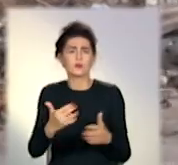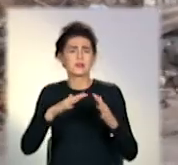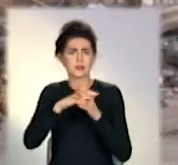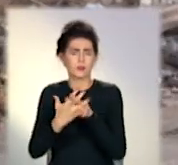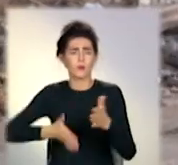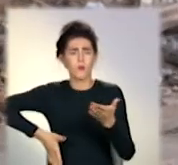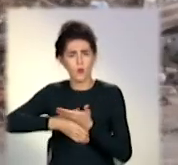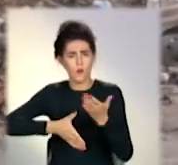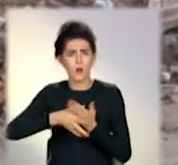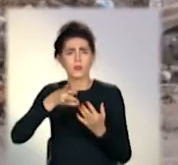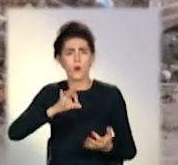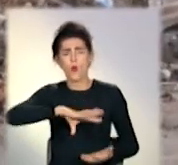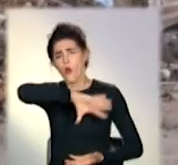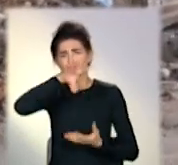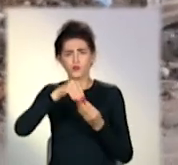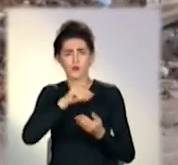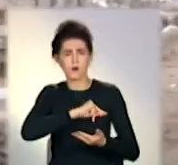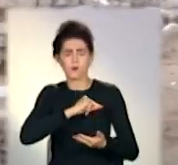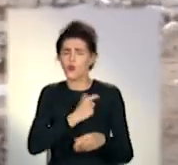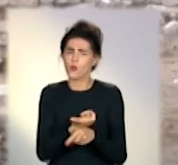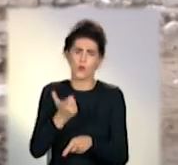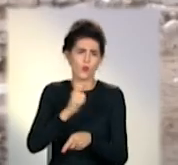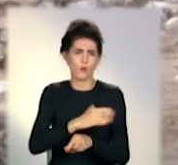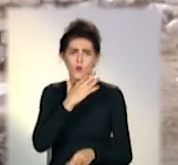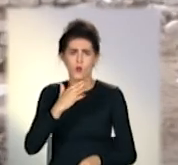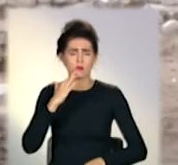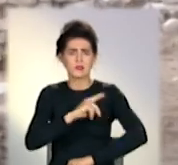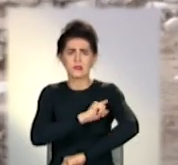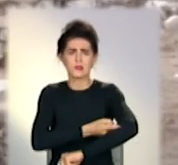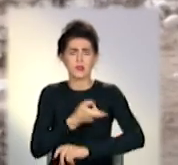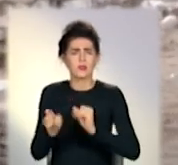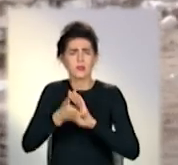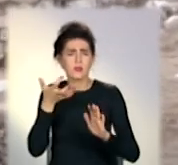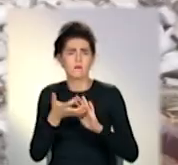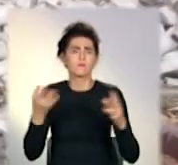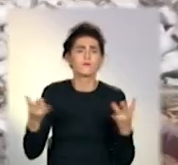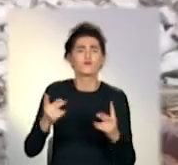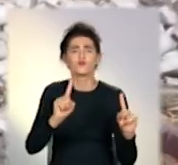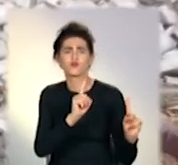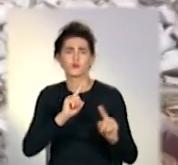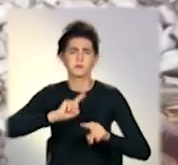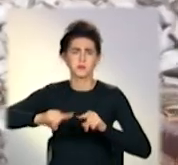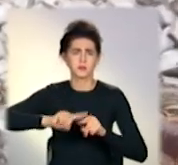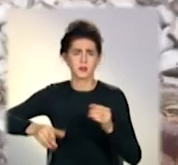обсяг робіт настільки великий, що цих сил ледь вистачає на першочергові об'єкти.